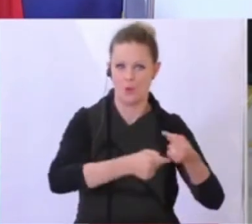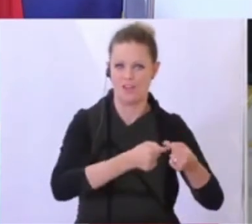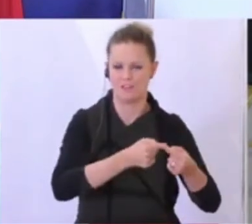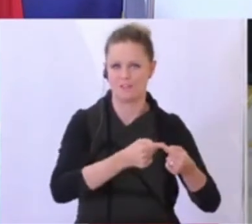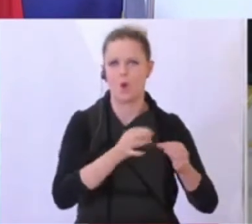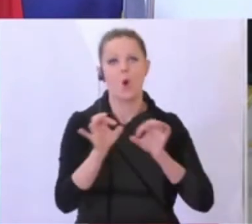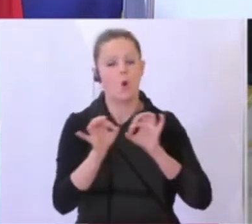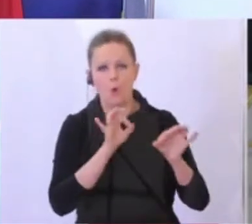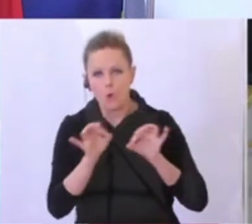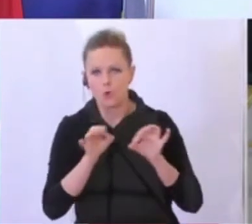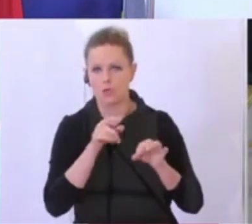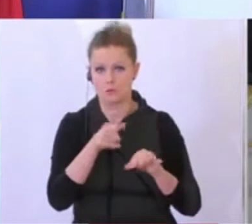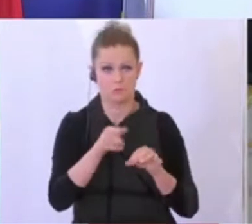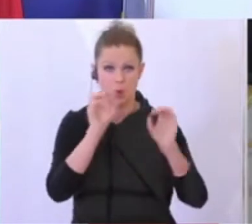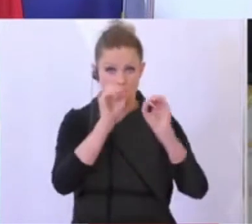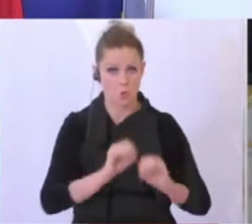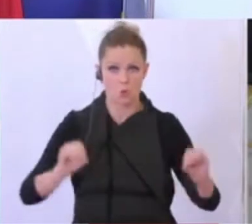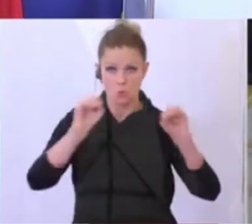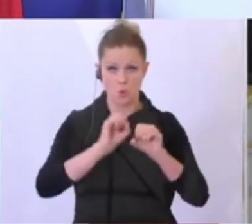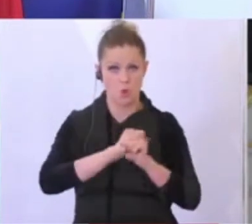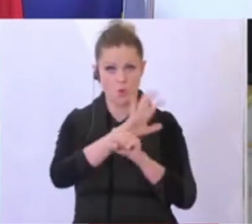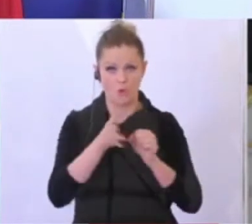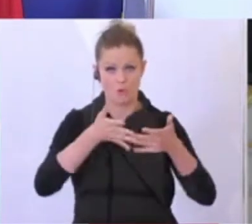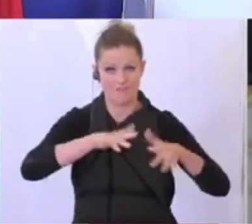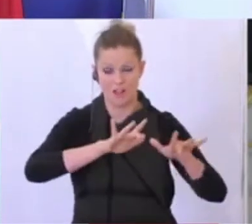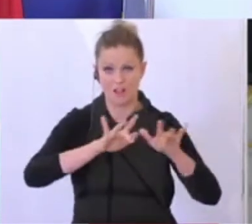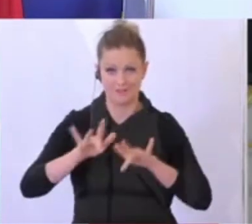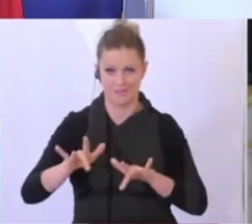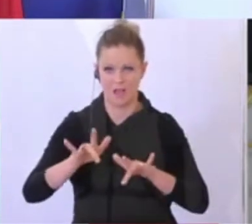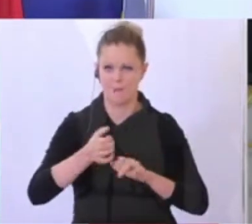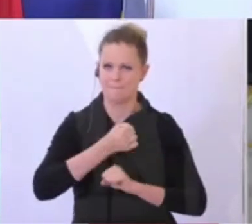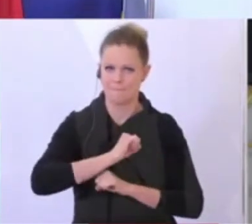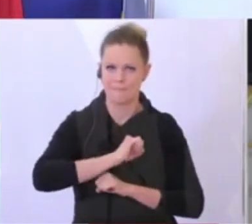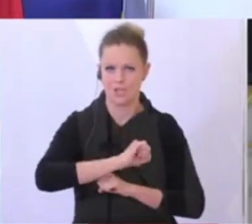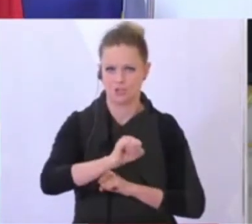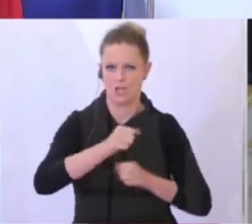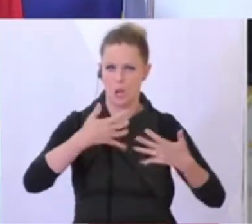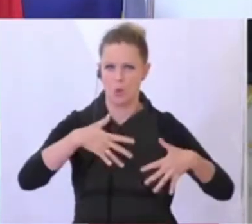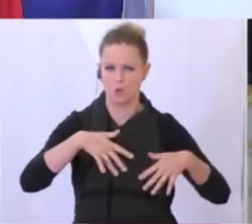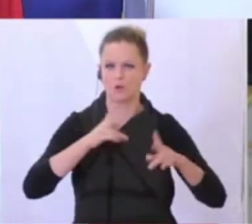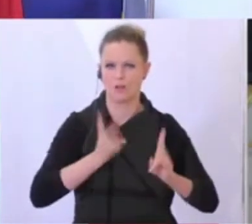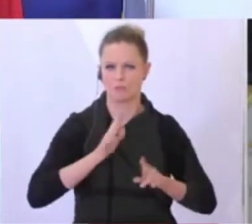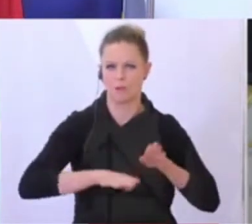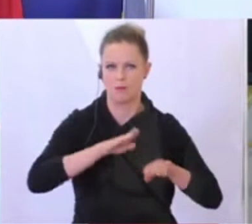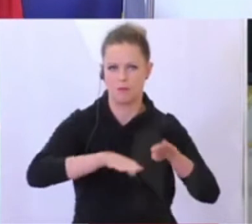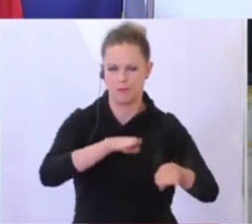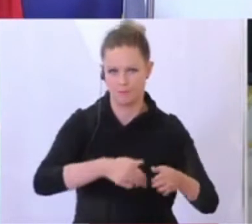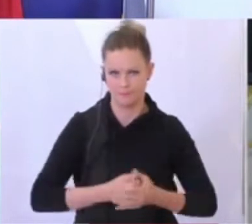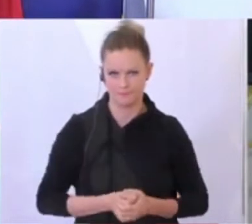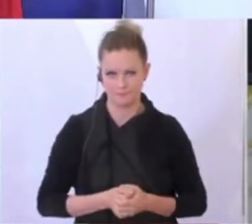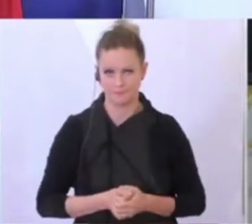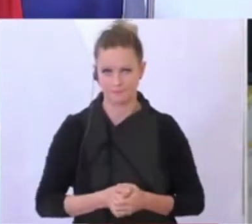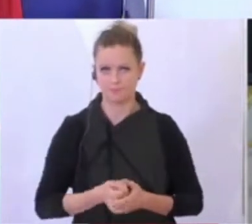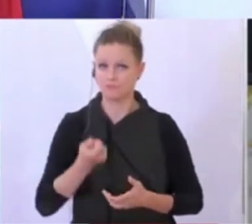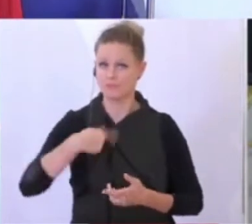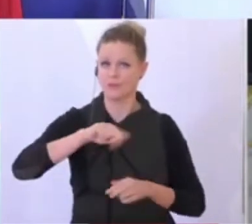beziehungsweise wo es vielleicht überhaupt keine Corona-Fälle mehr gibt, eben auch schneller mit den Lockerungen voranschreiten können. Wir